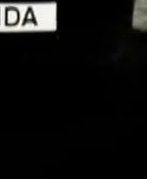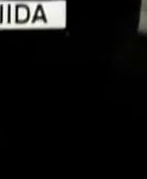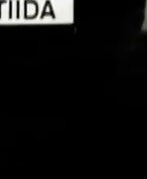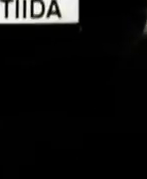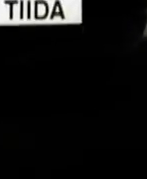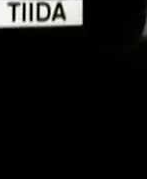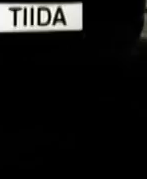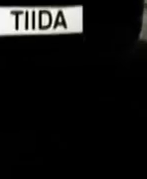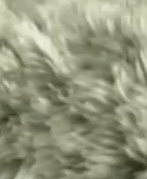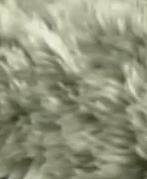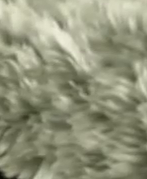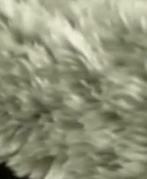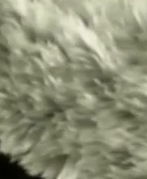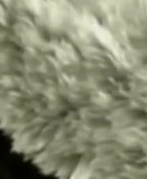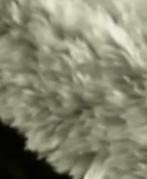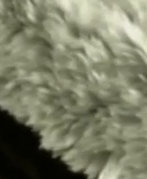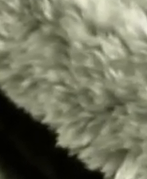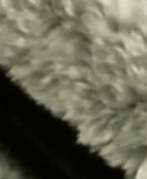на справжнє задоволення.